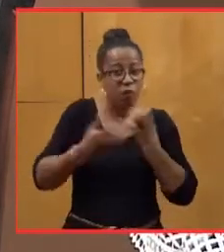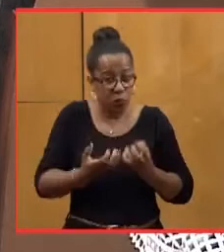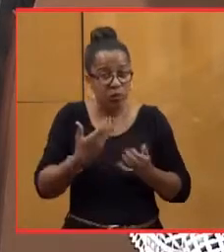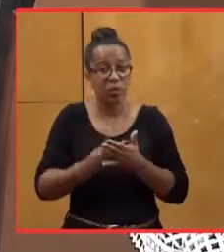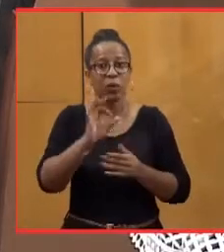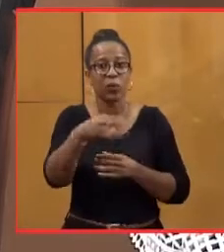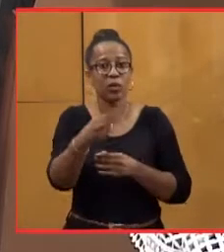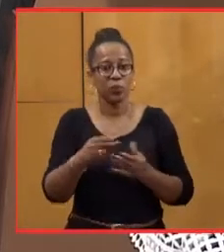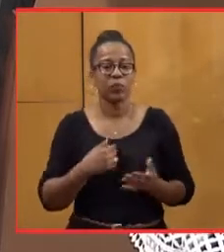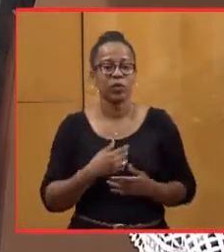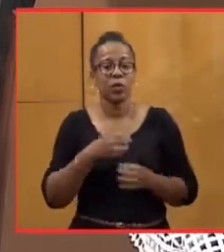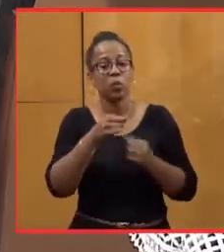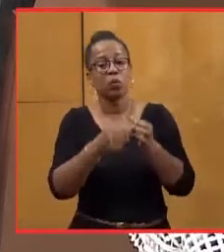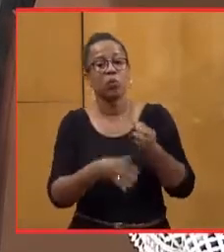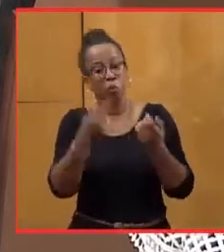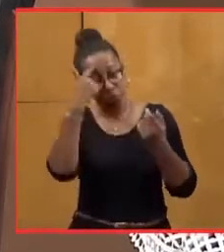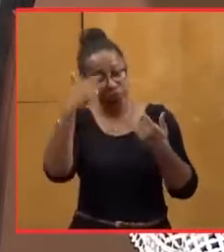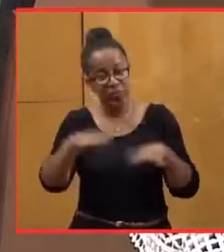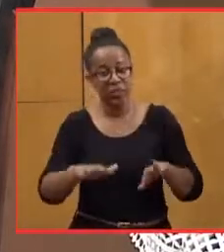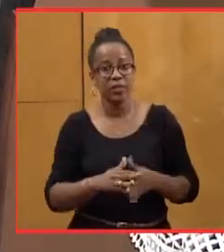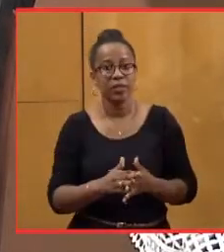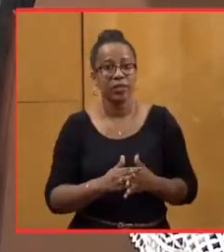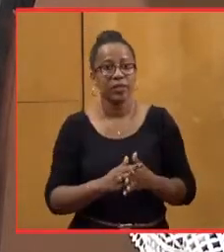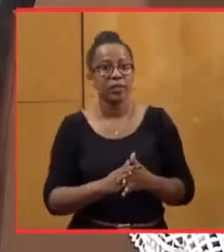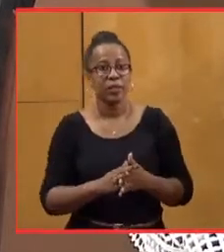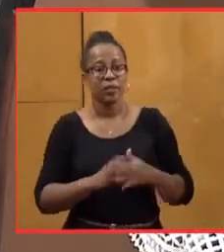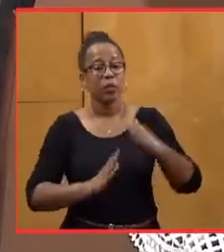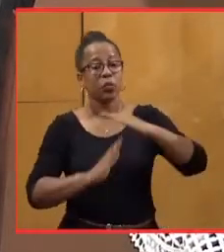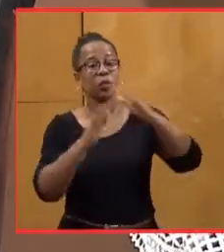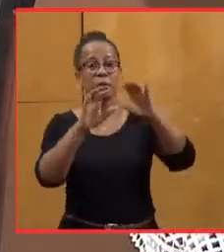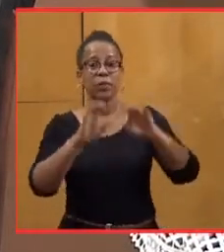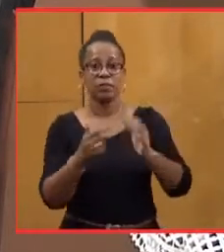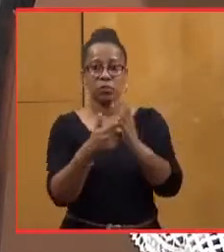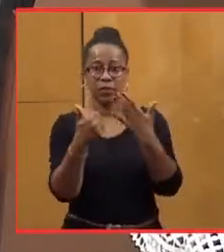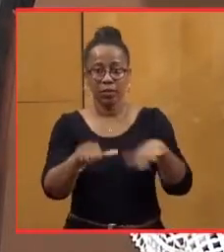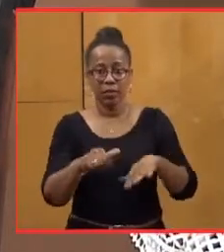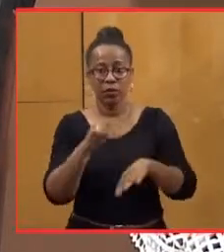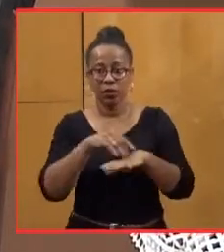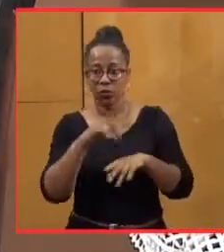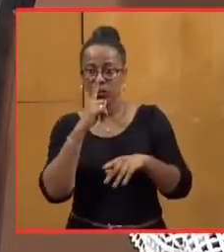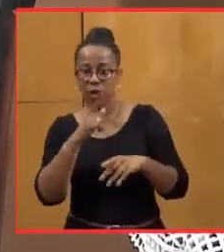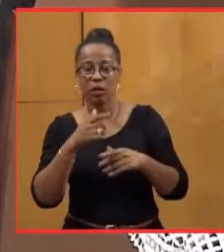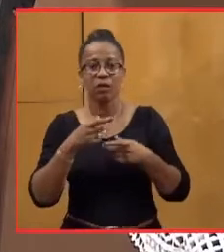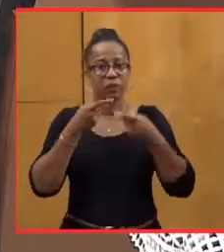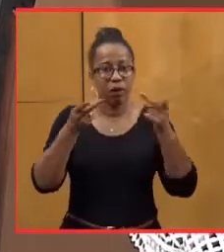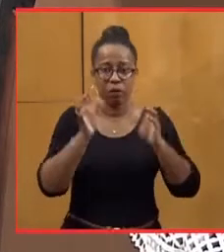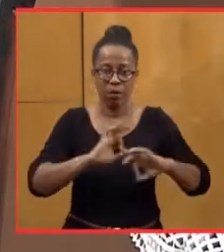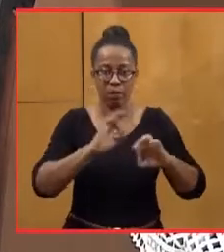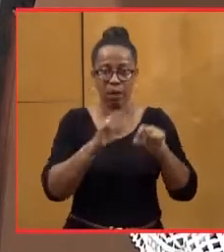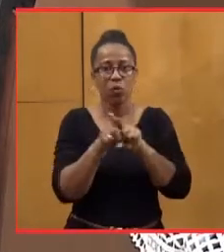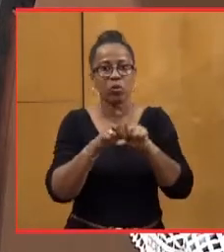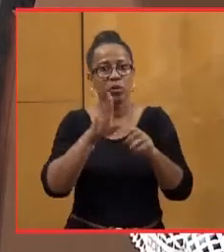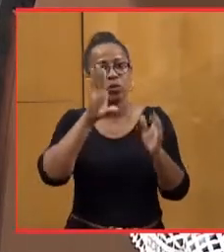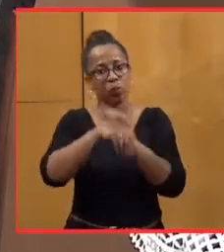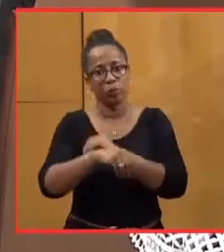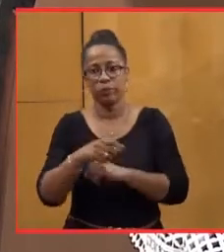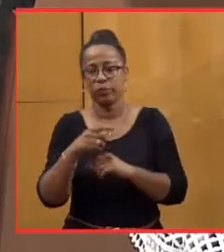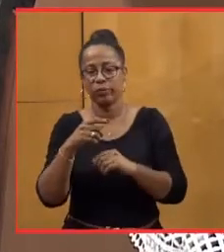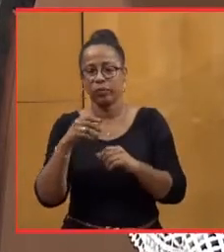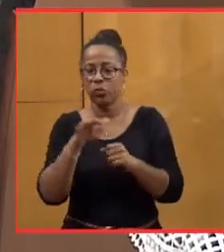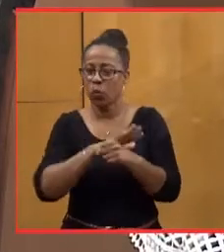En conclusion, votre compte administratif 2016 est non céssère et même complètement faux.